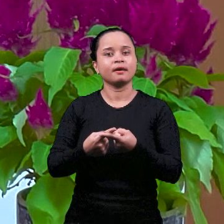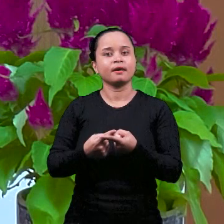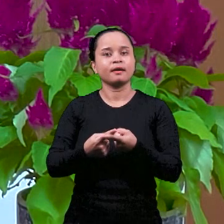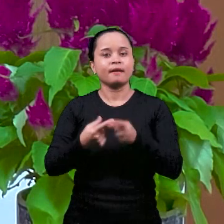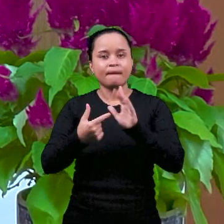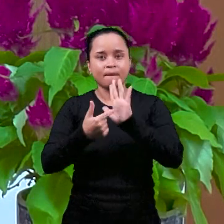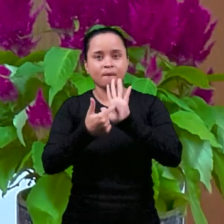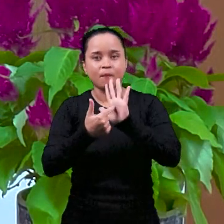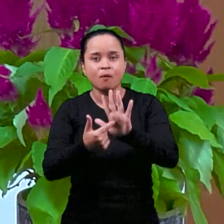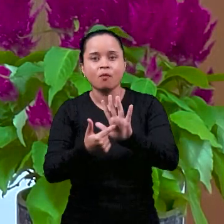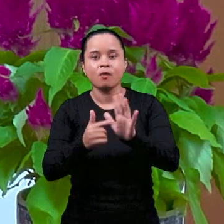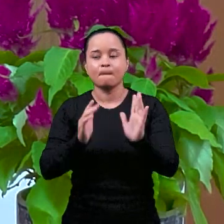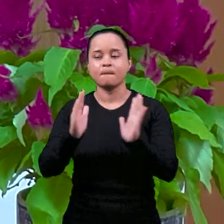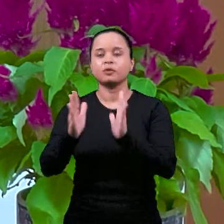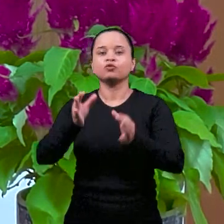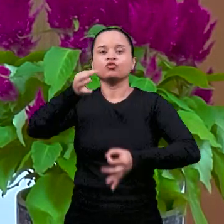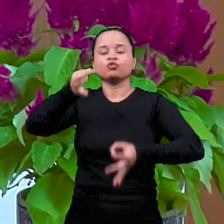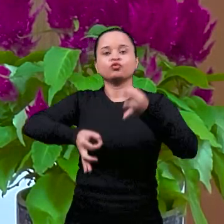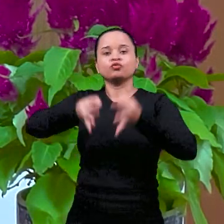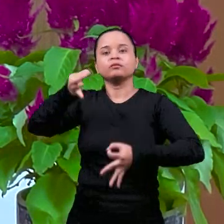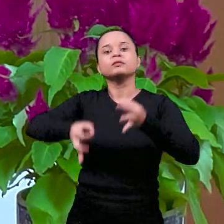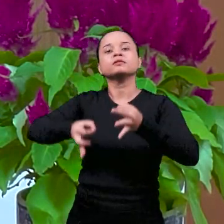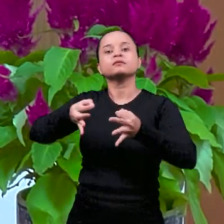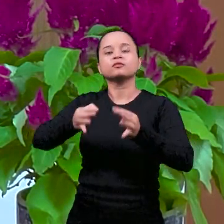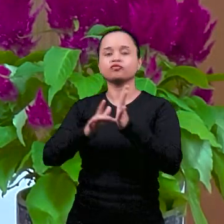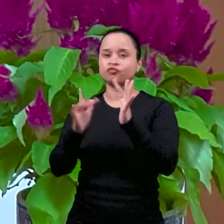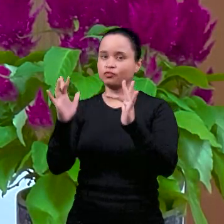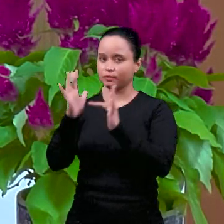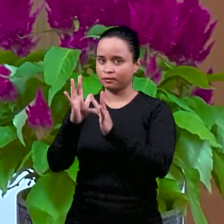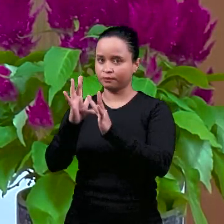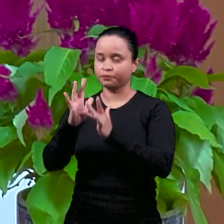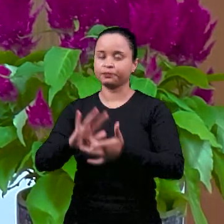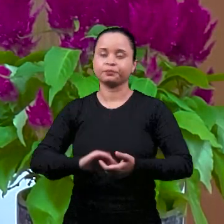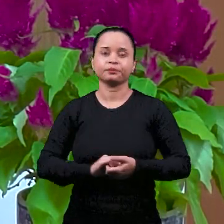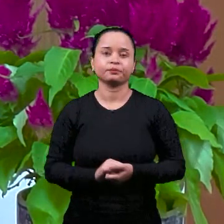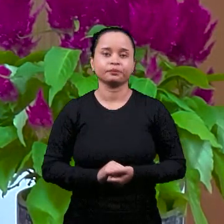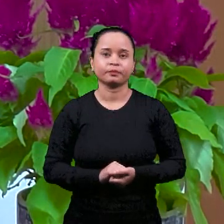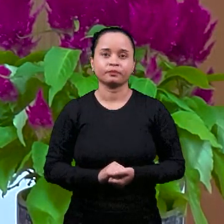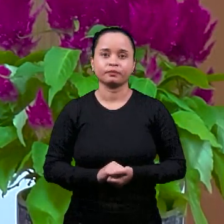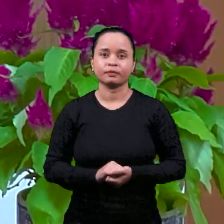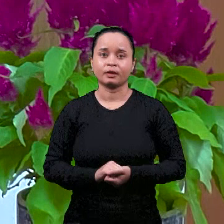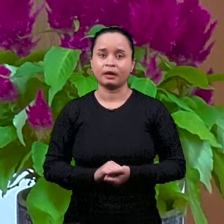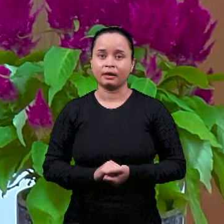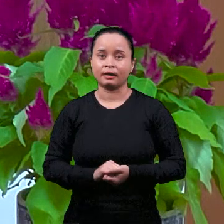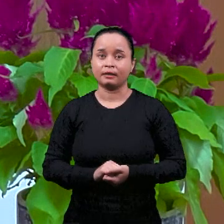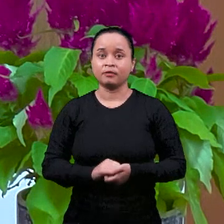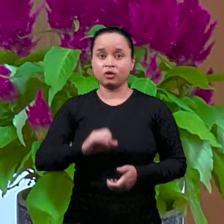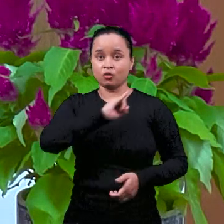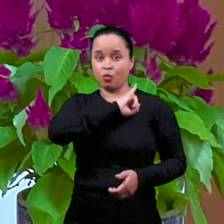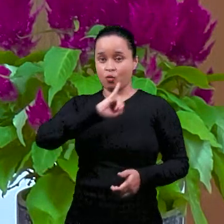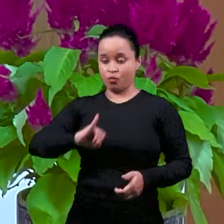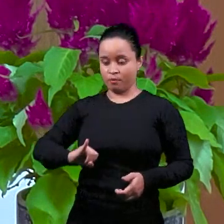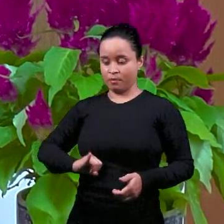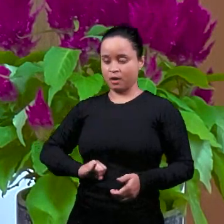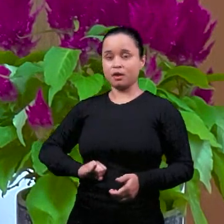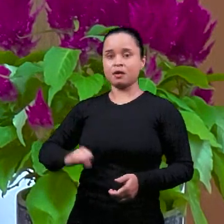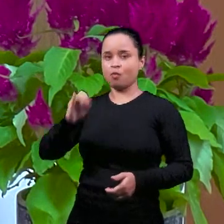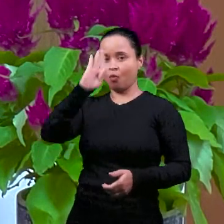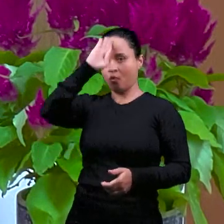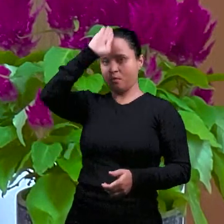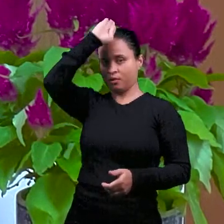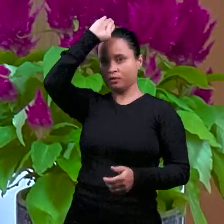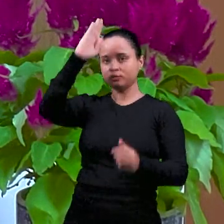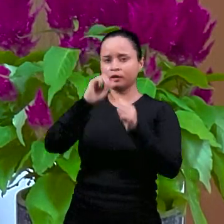суждении Господа Иисуса, когда он предстоял перед судом империи римской,